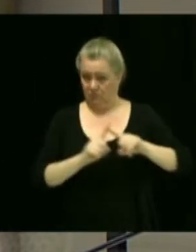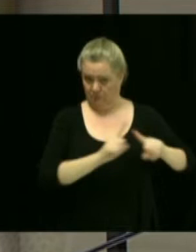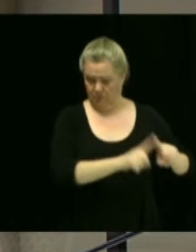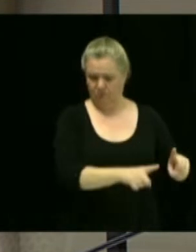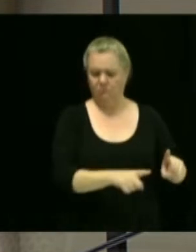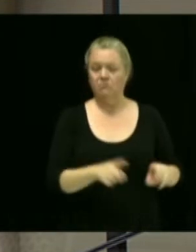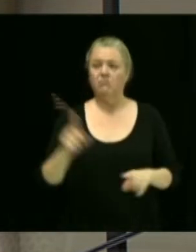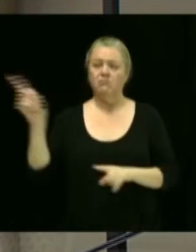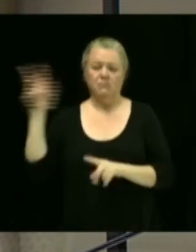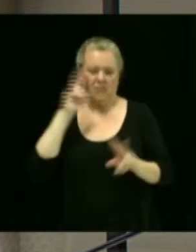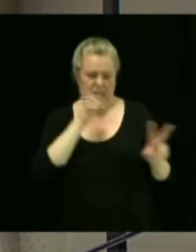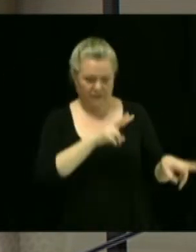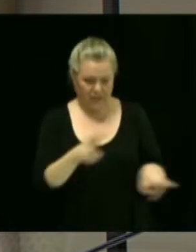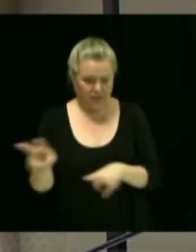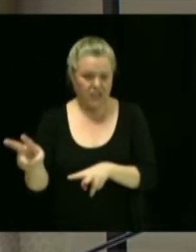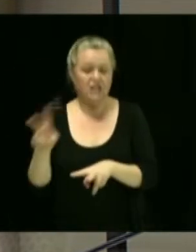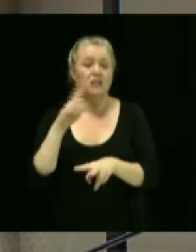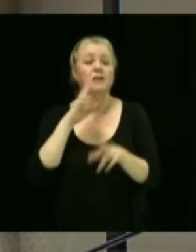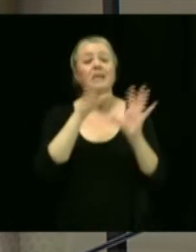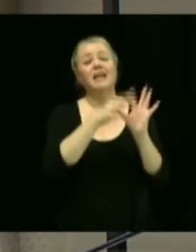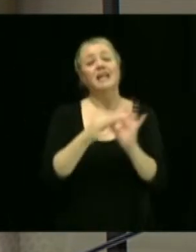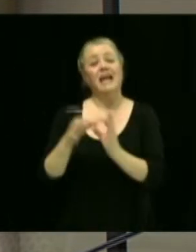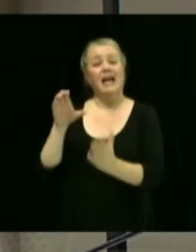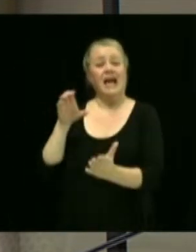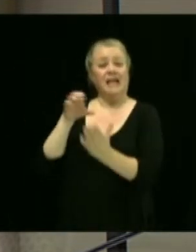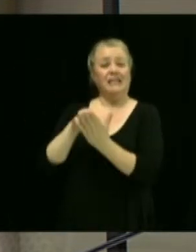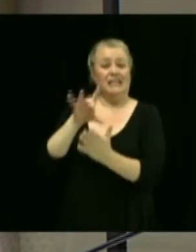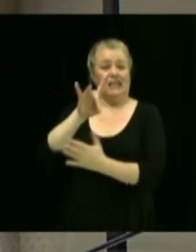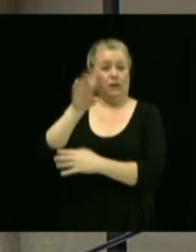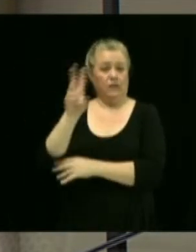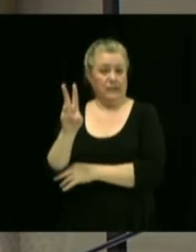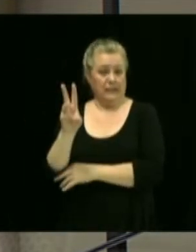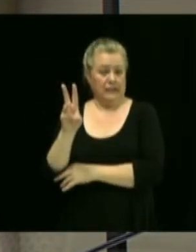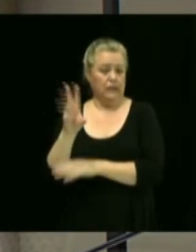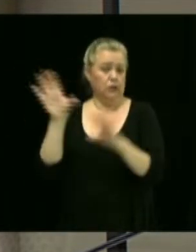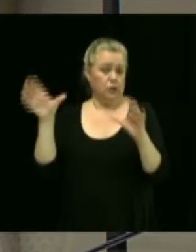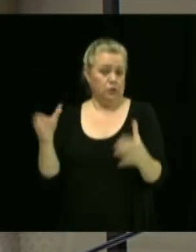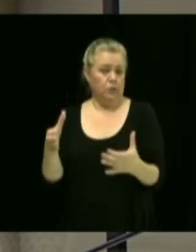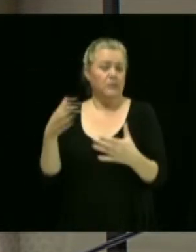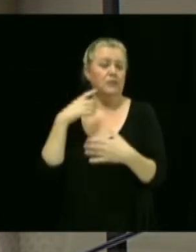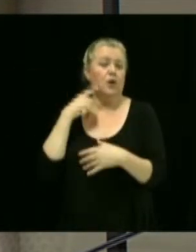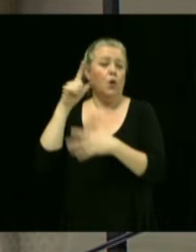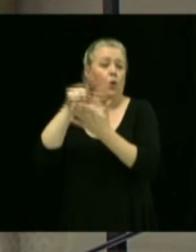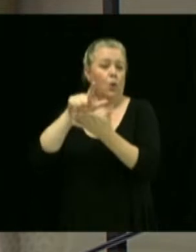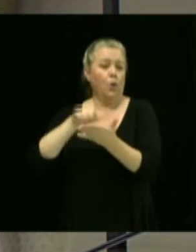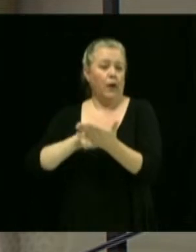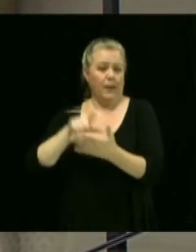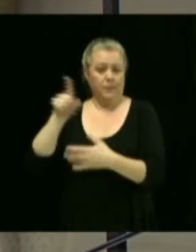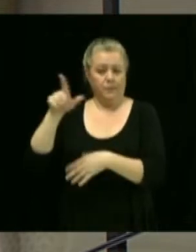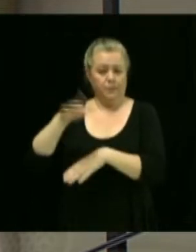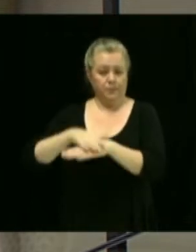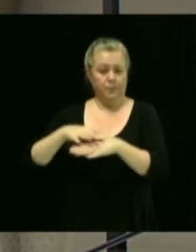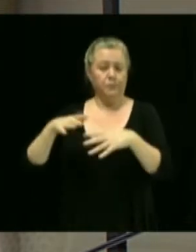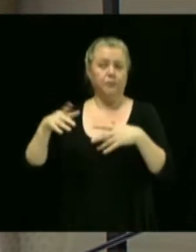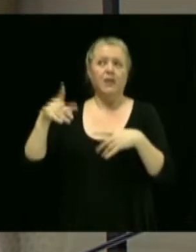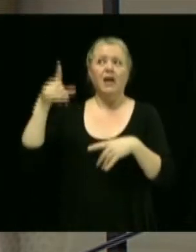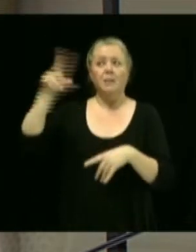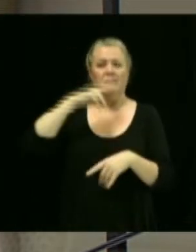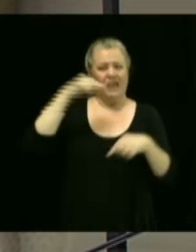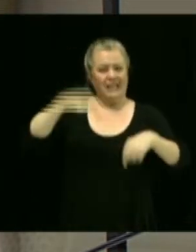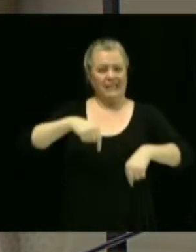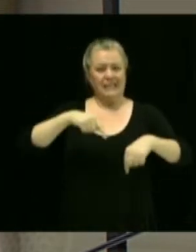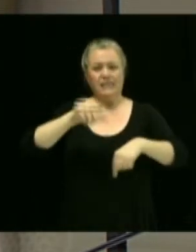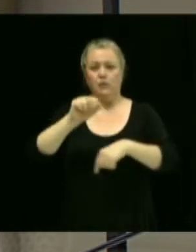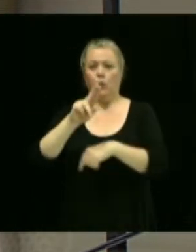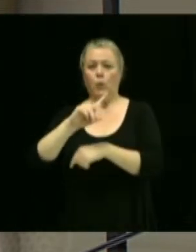'article 86 de la loi sur la Commission municipale, nous devons rendre... Pardon. Les audits ont été rendus publics le 25 novembre